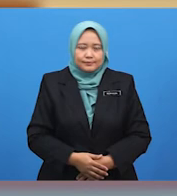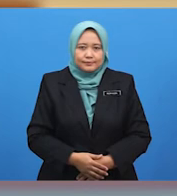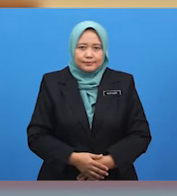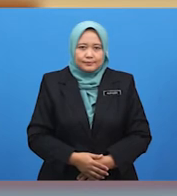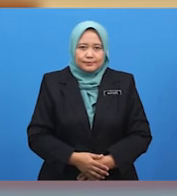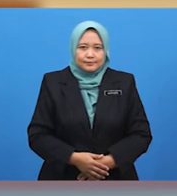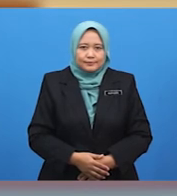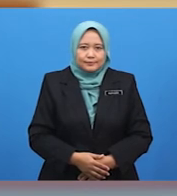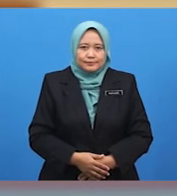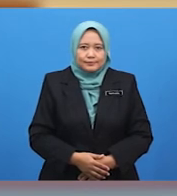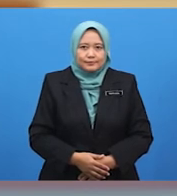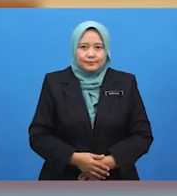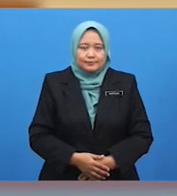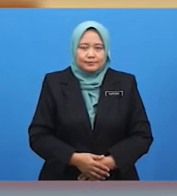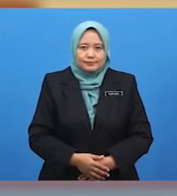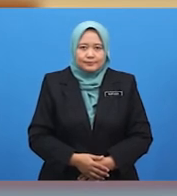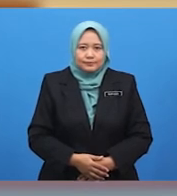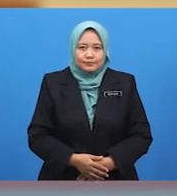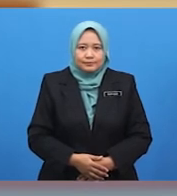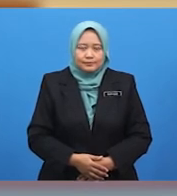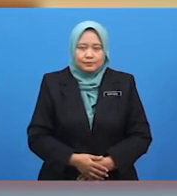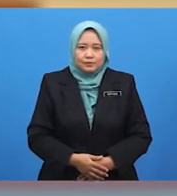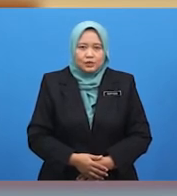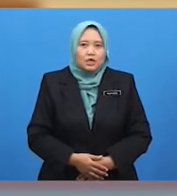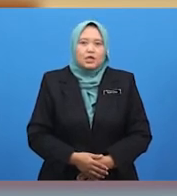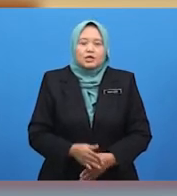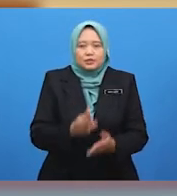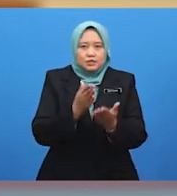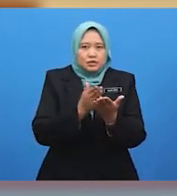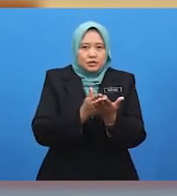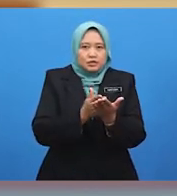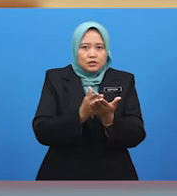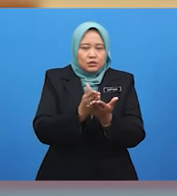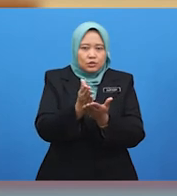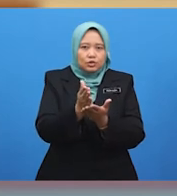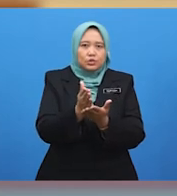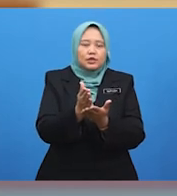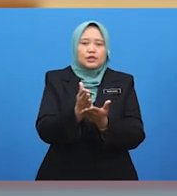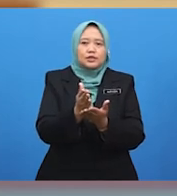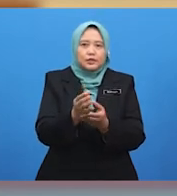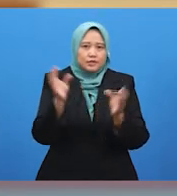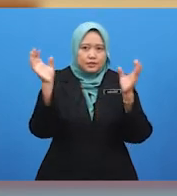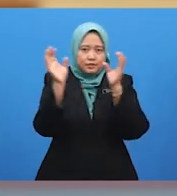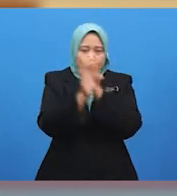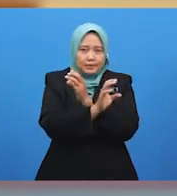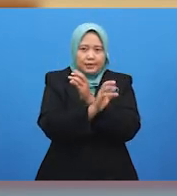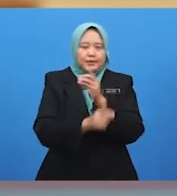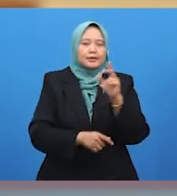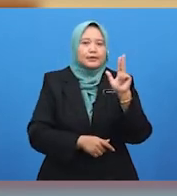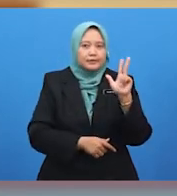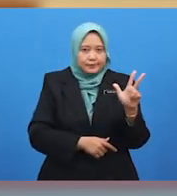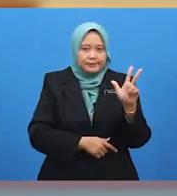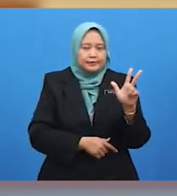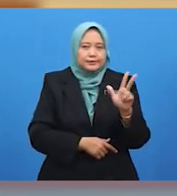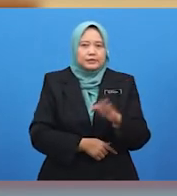sikap berani kamu. Baik, murid-murid. Seterusnya, kita melihat cabaran yang ketiga